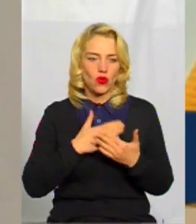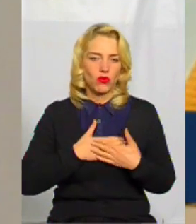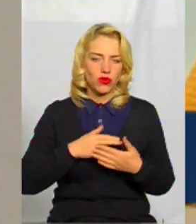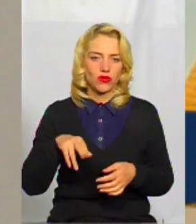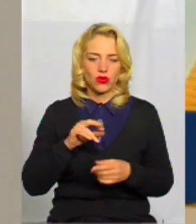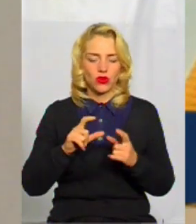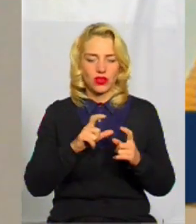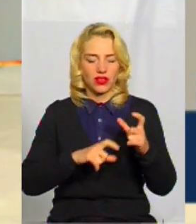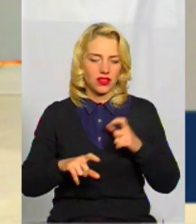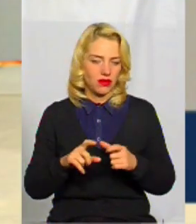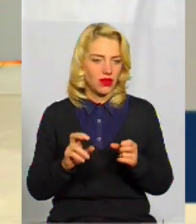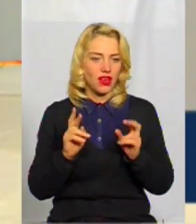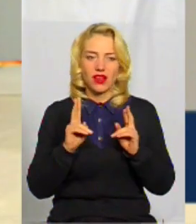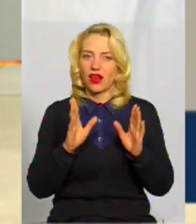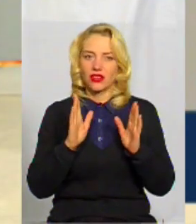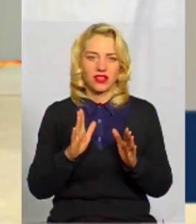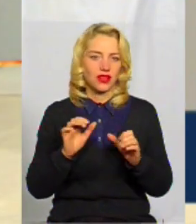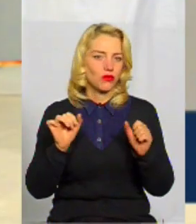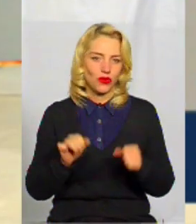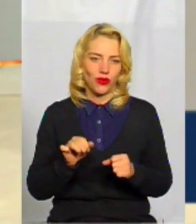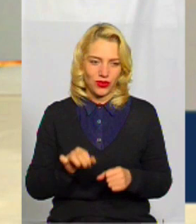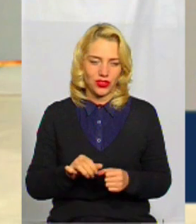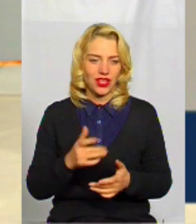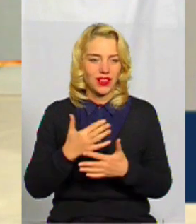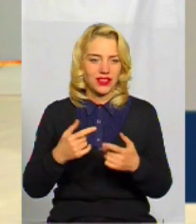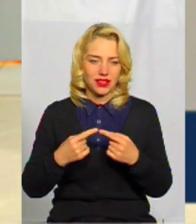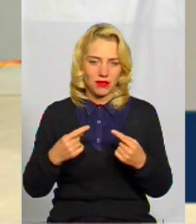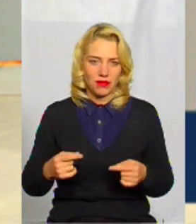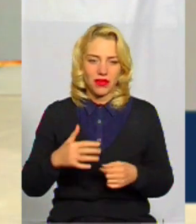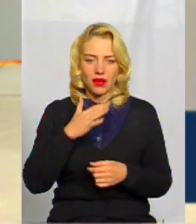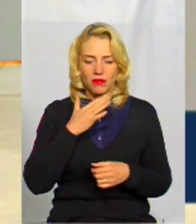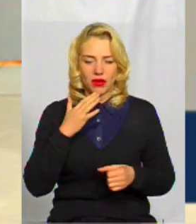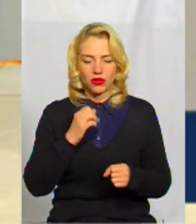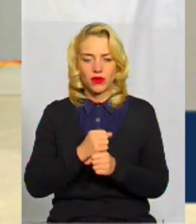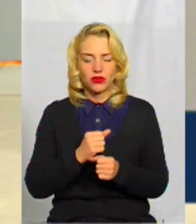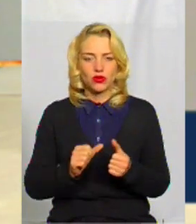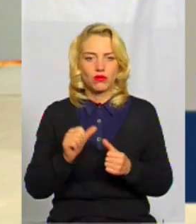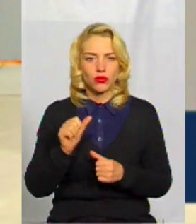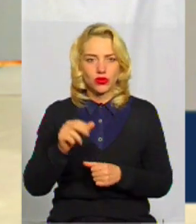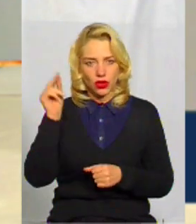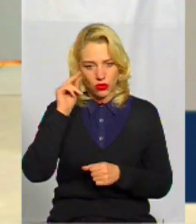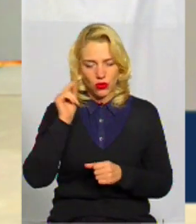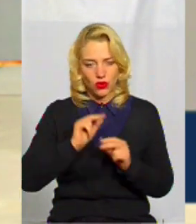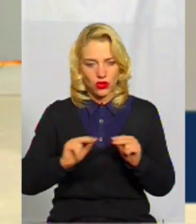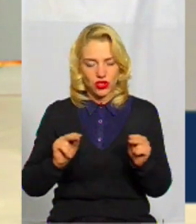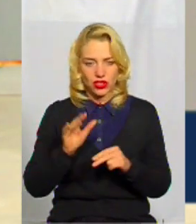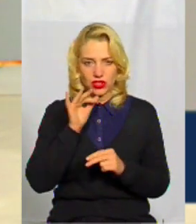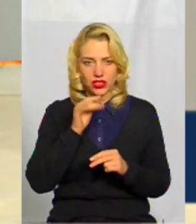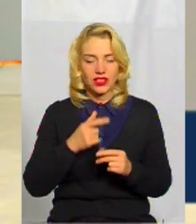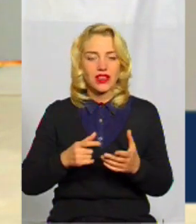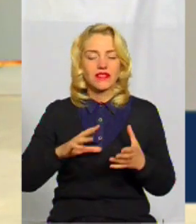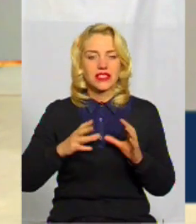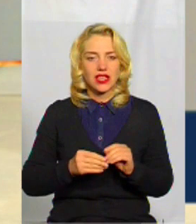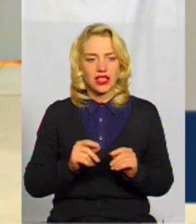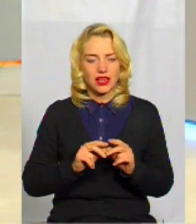різними методами, якими тільки можу. Дуже багато працюю в позаурочний час. І, мабуть, це головне, ну, мені здається, що